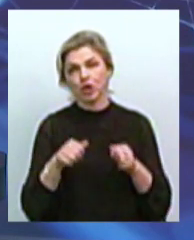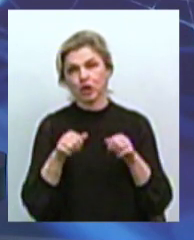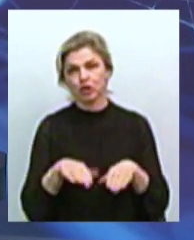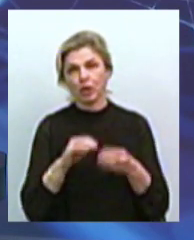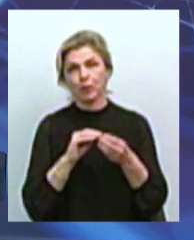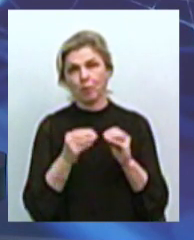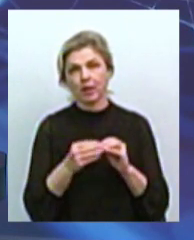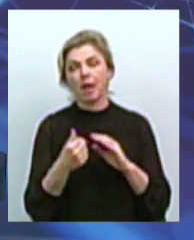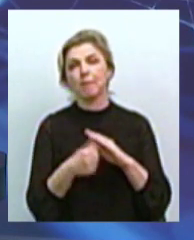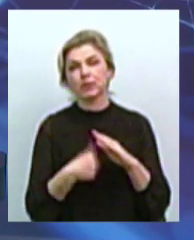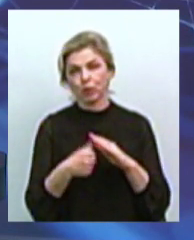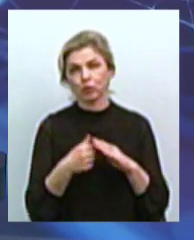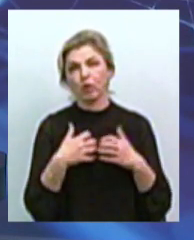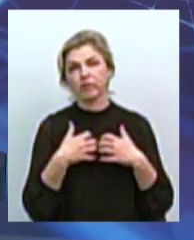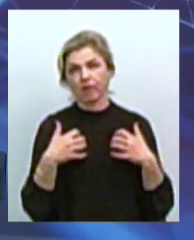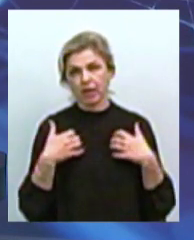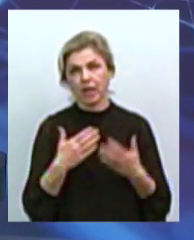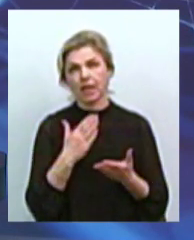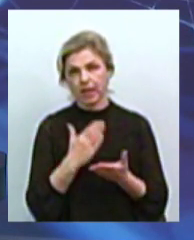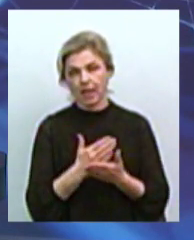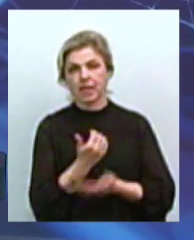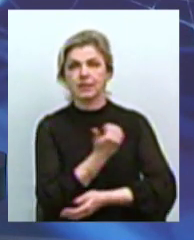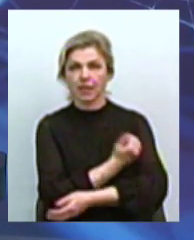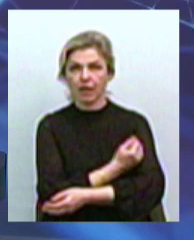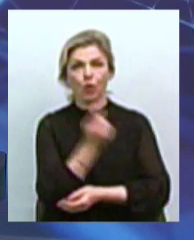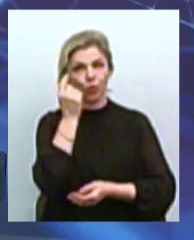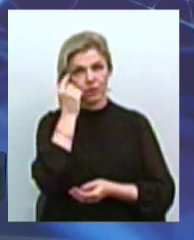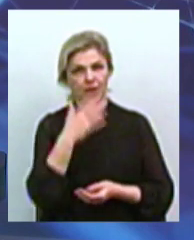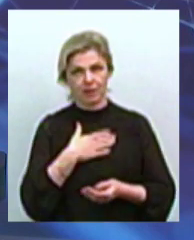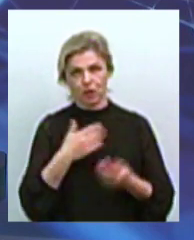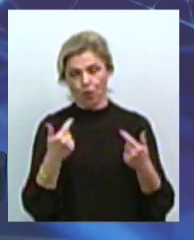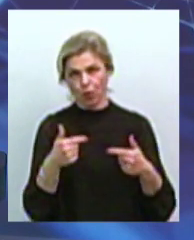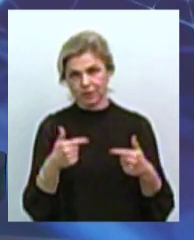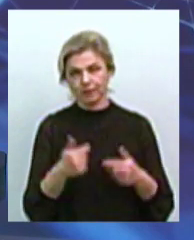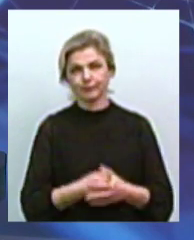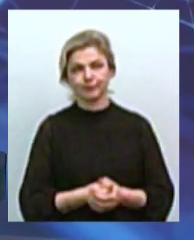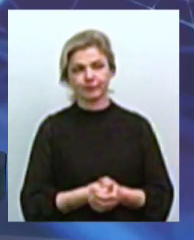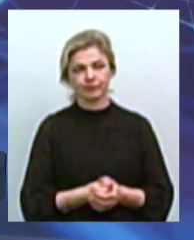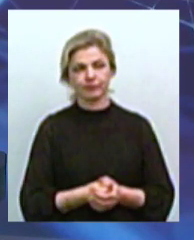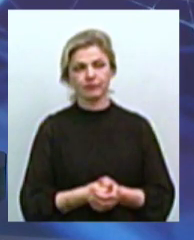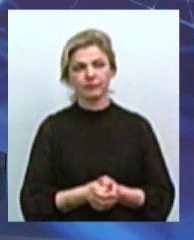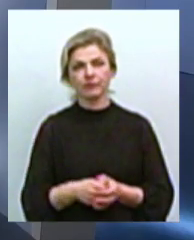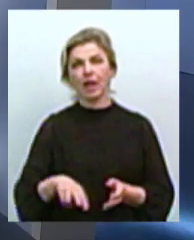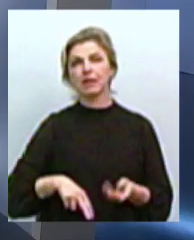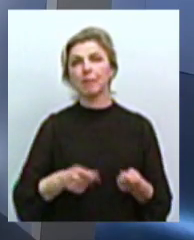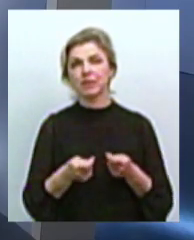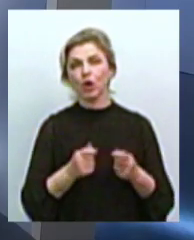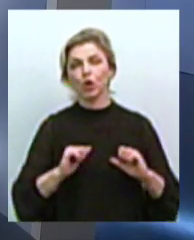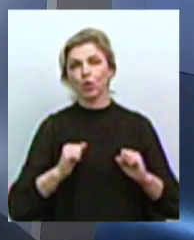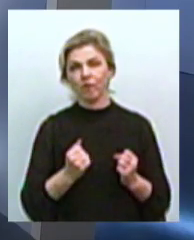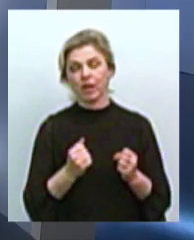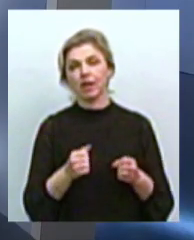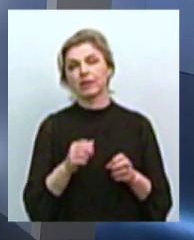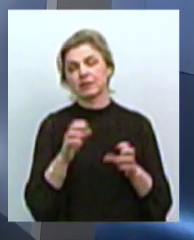проблеми безпритульних тварин є стерилізація, дізнаємось у наших сьогоднішніх гостей в студії. Адміністратор Товариства з